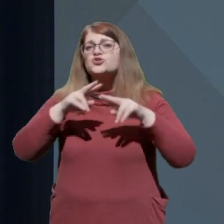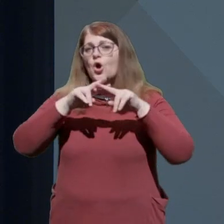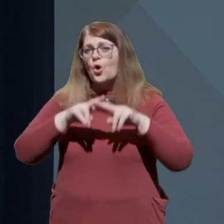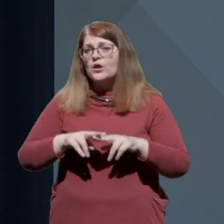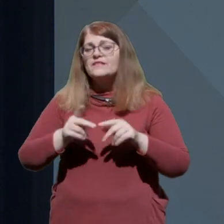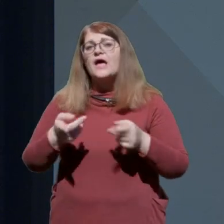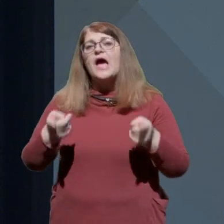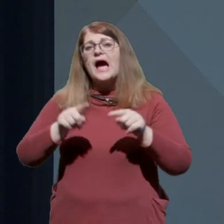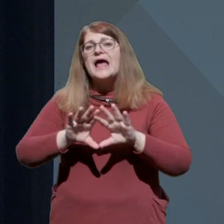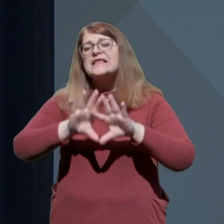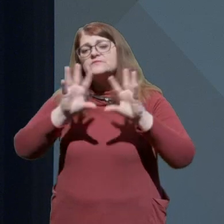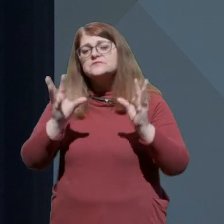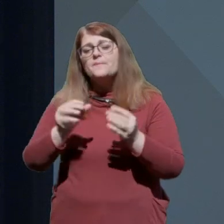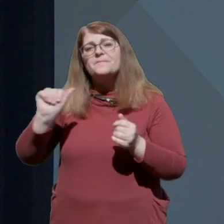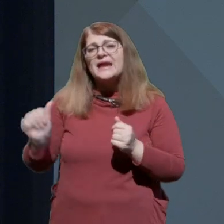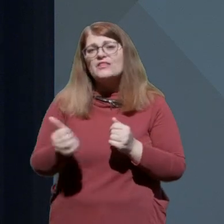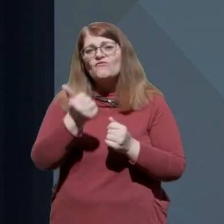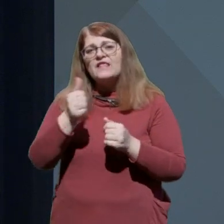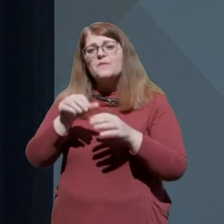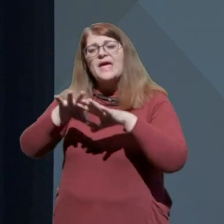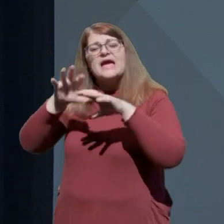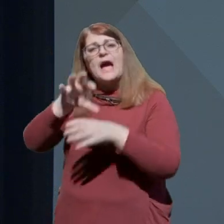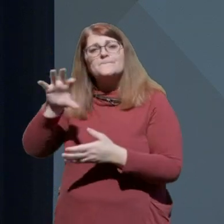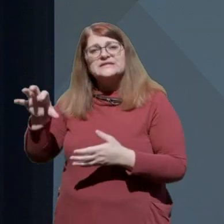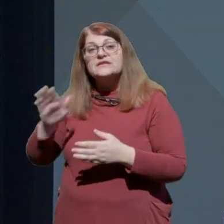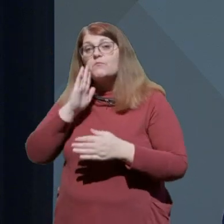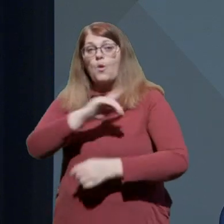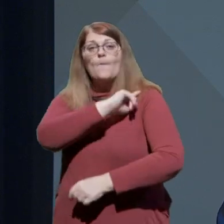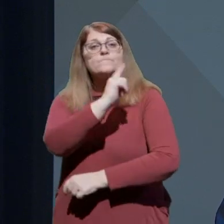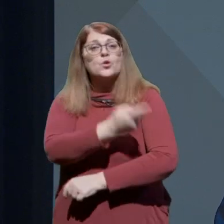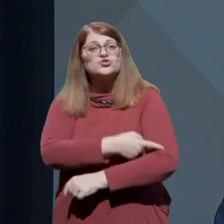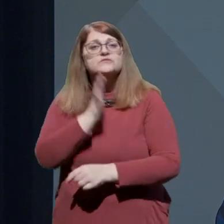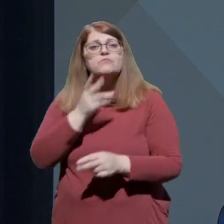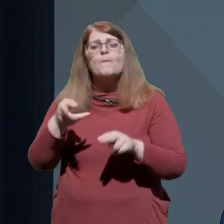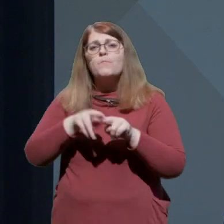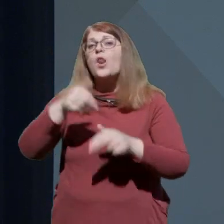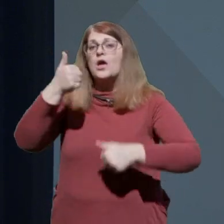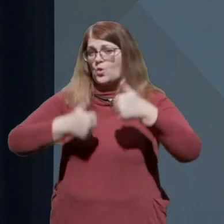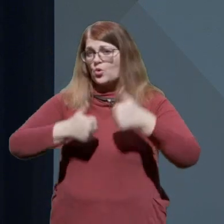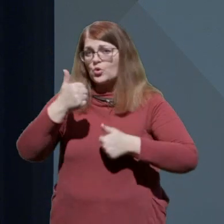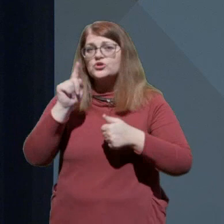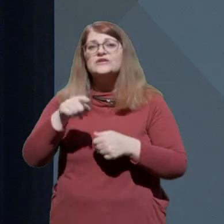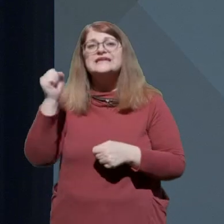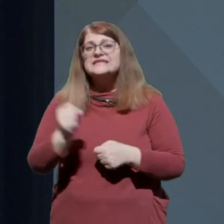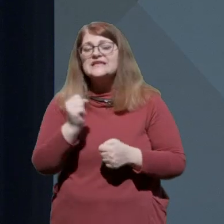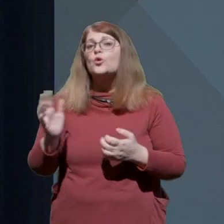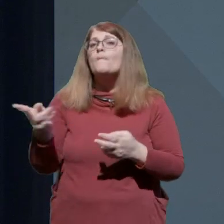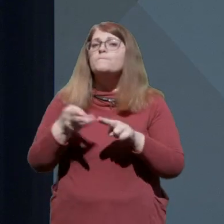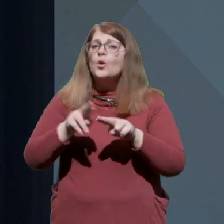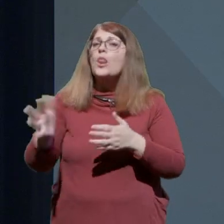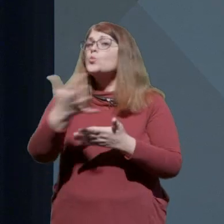celo prenovljenimi kapacitetami, bo močnejši, bo bolj konkurenčen in zato uspešnejši.